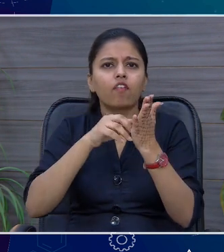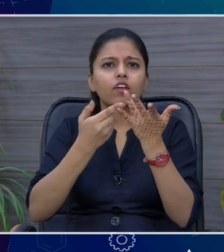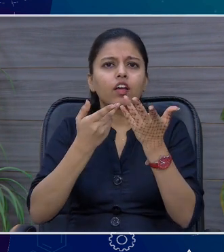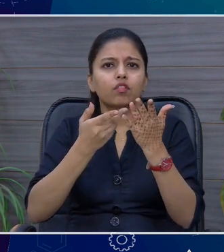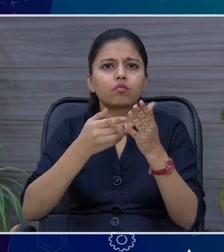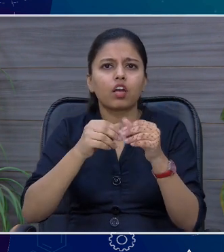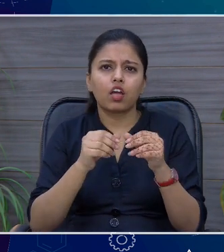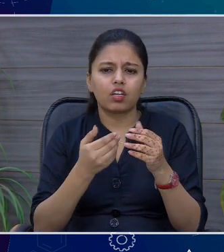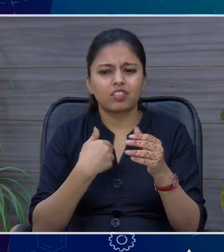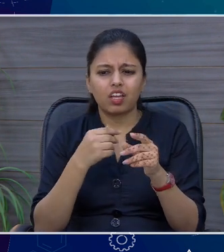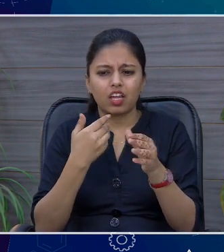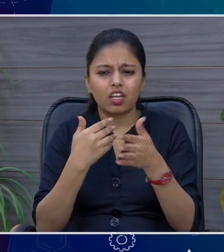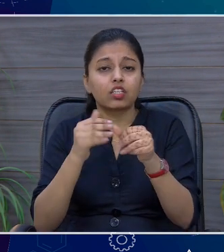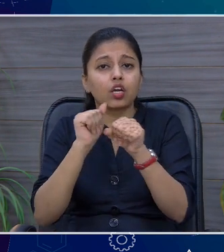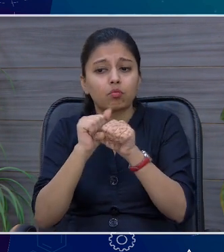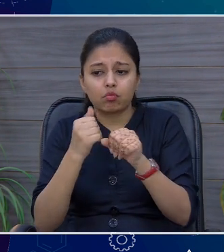मुझ